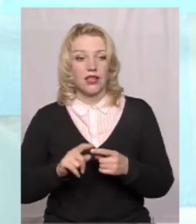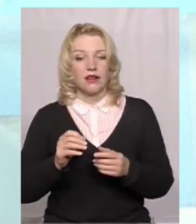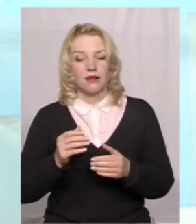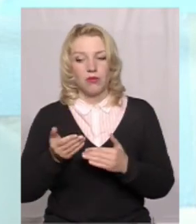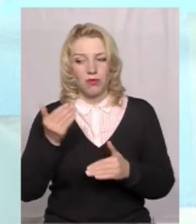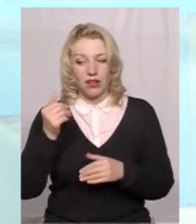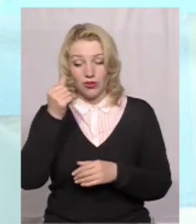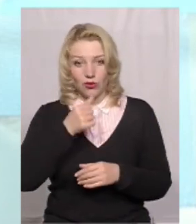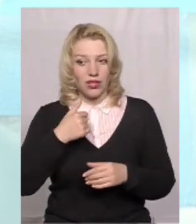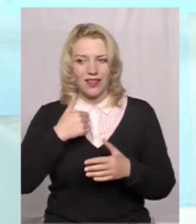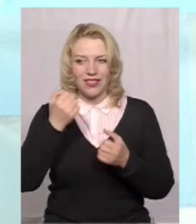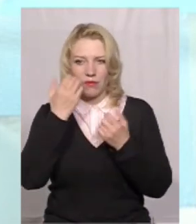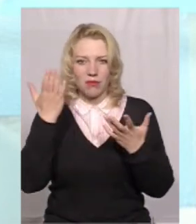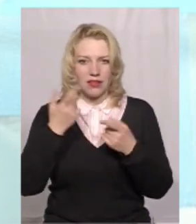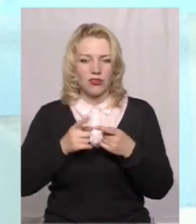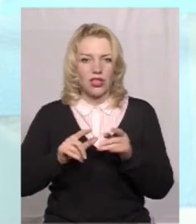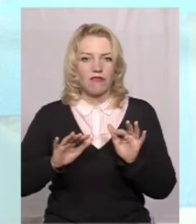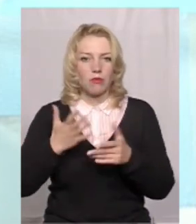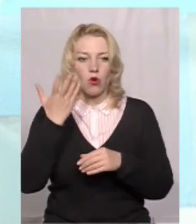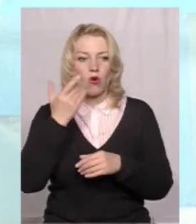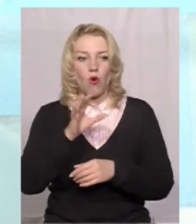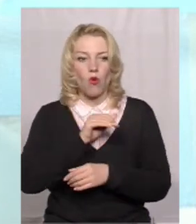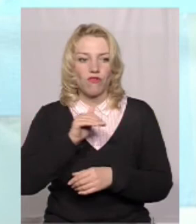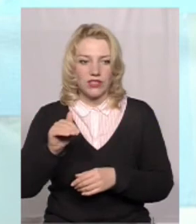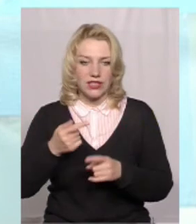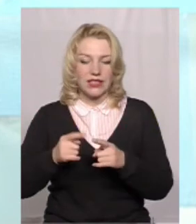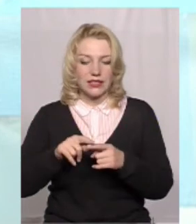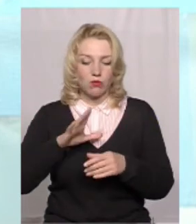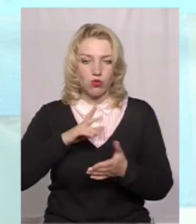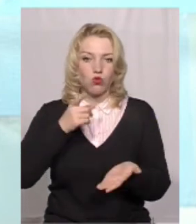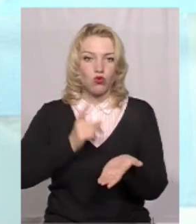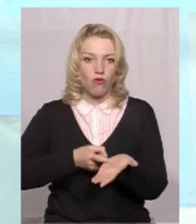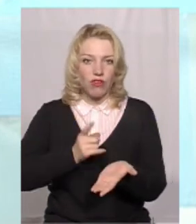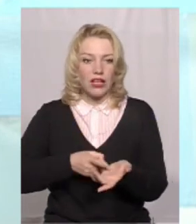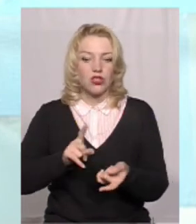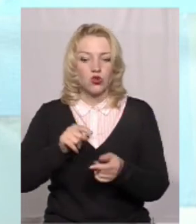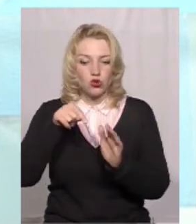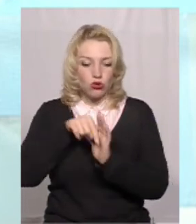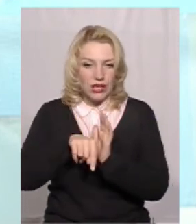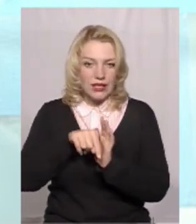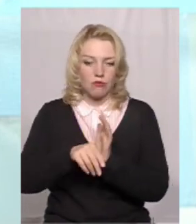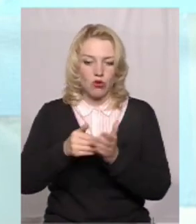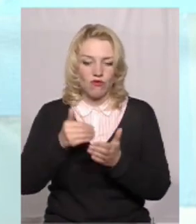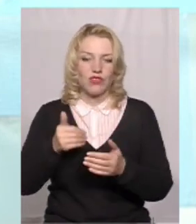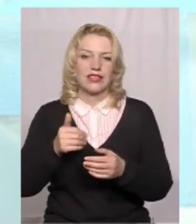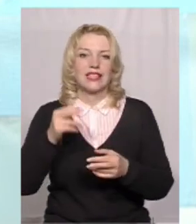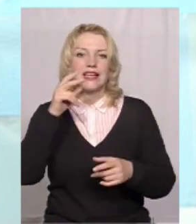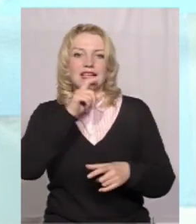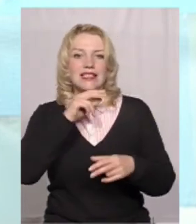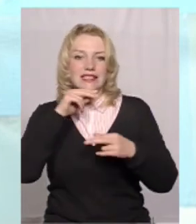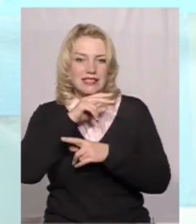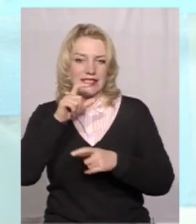роки, я не пам'ятаю таких випадків, коли було б офіційно це доведено, що іменно від засобів захисту рослин,